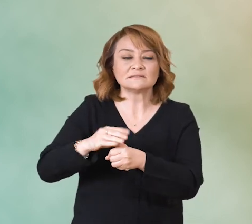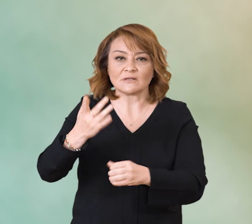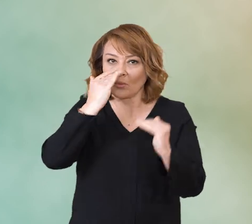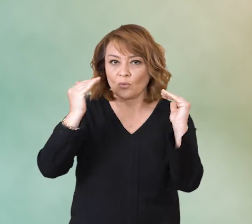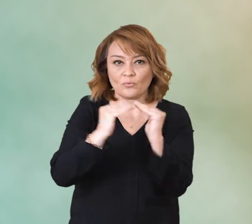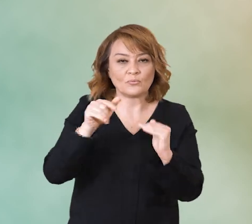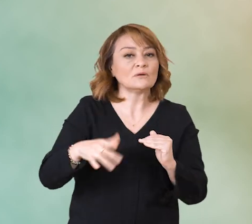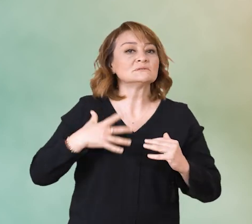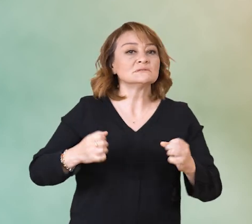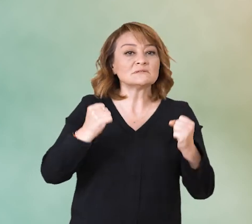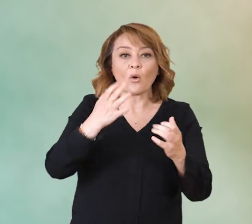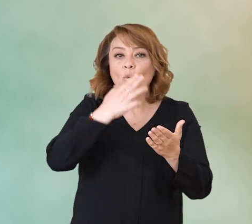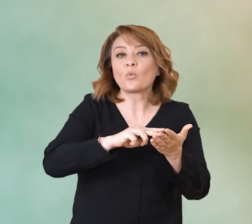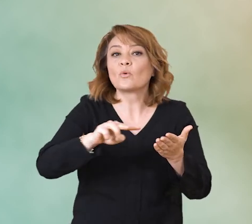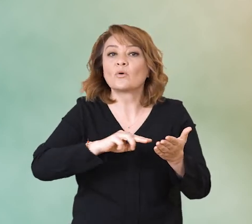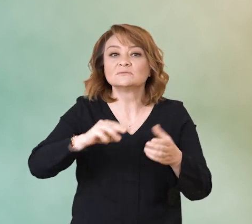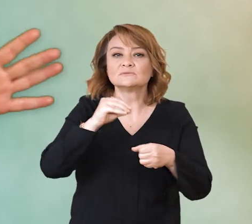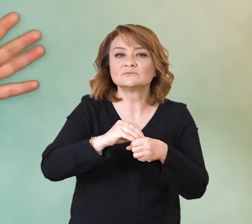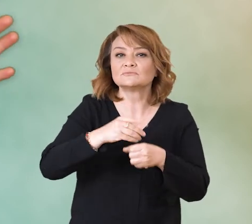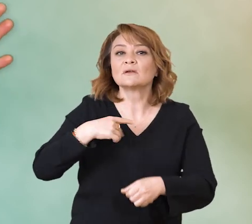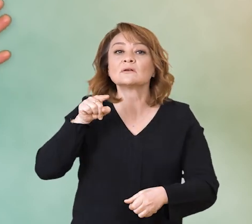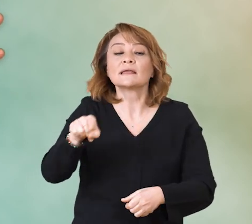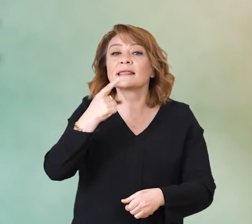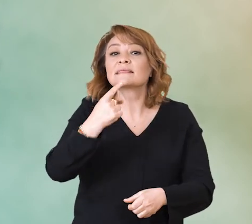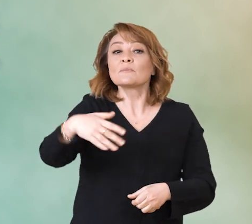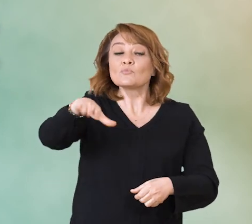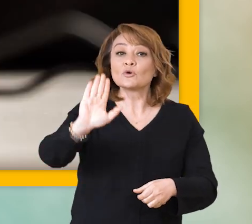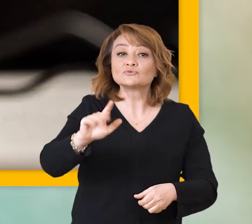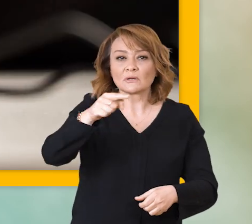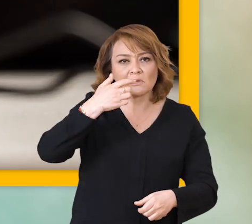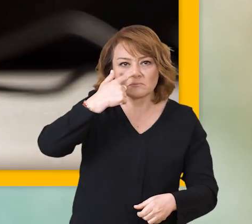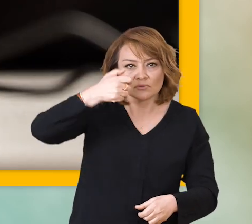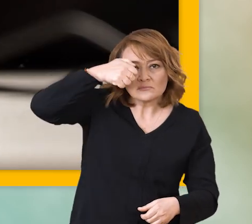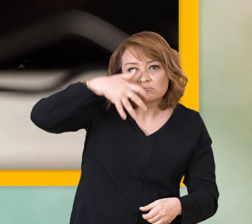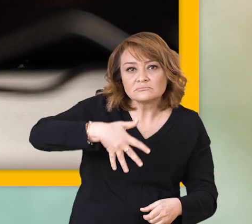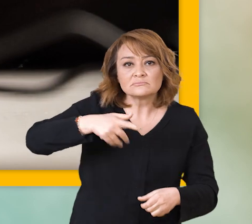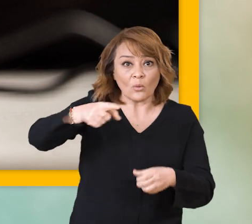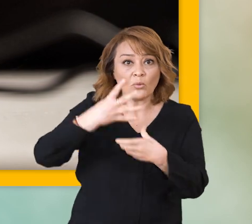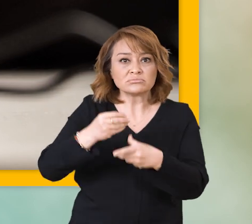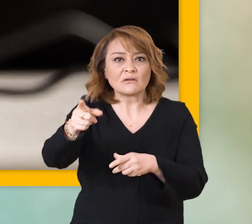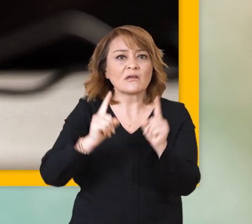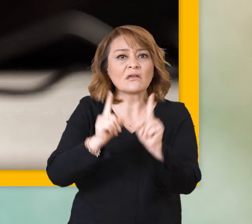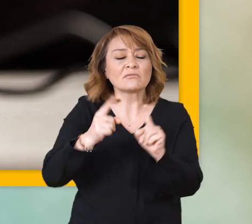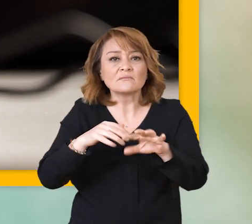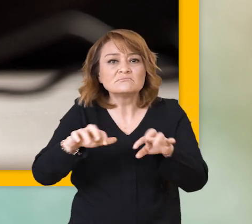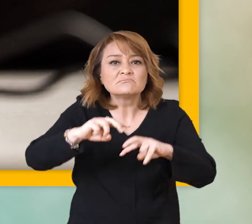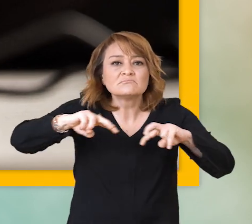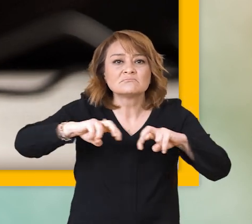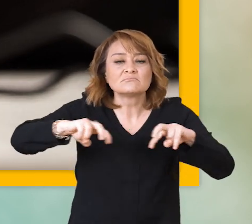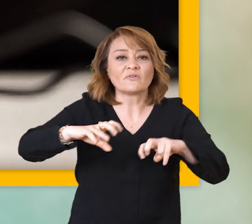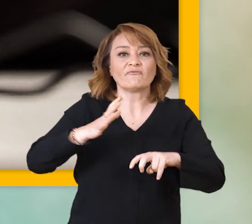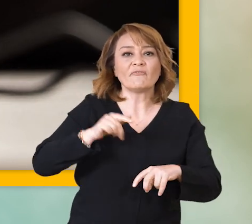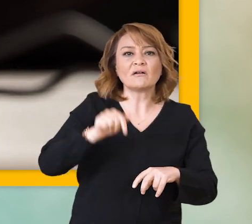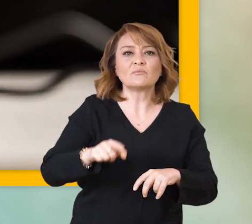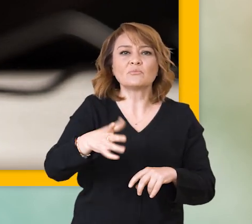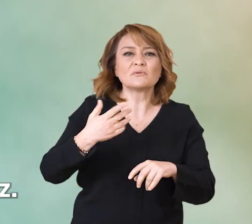uyulması. Sağlık okuryazarlığı derken kesinlikle şunu kastetmiyoruz. Burnunuz kanadı ve internette bu konuyla ilgili